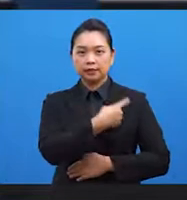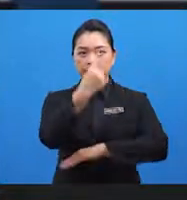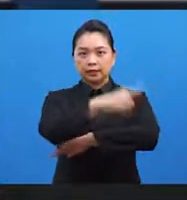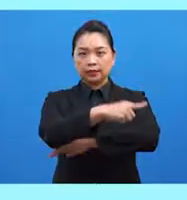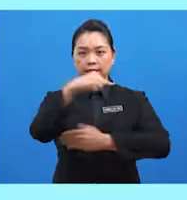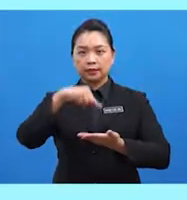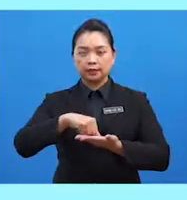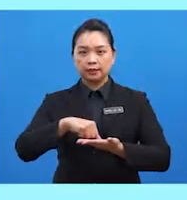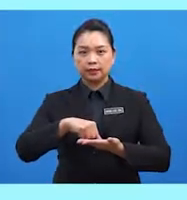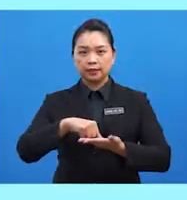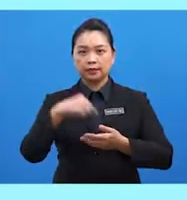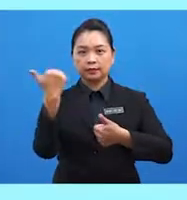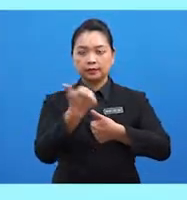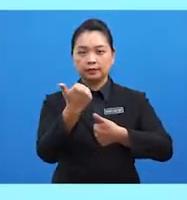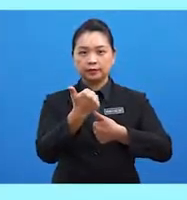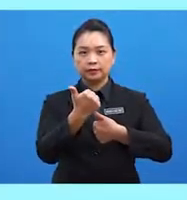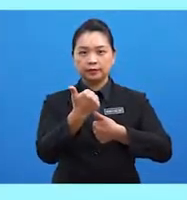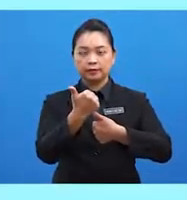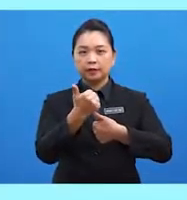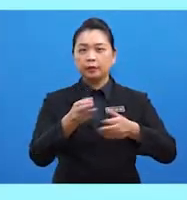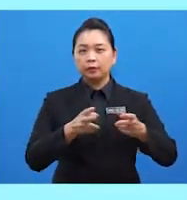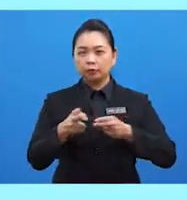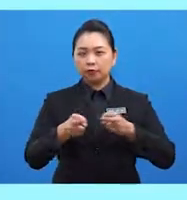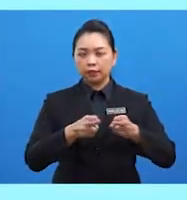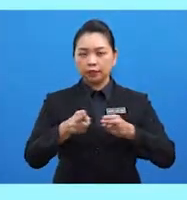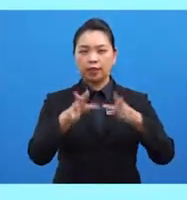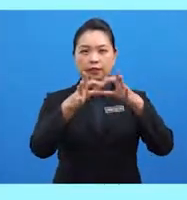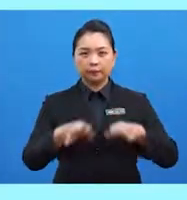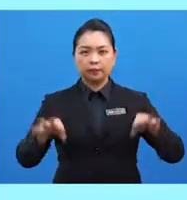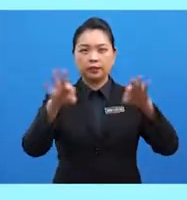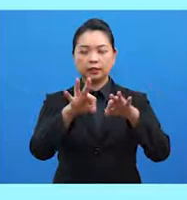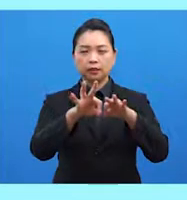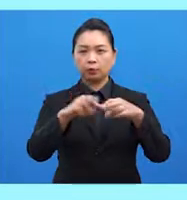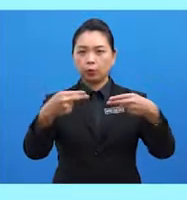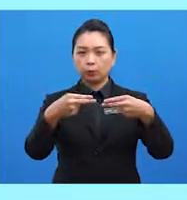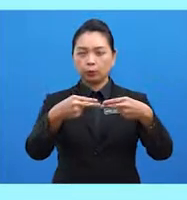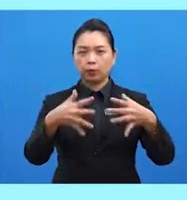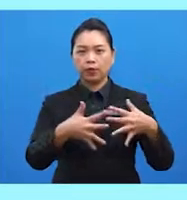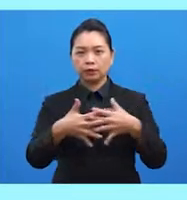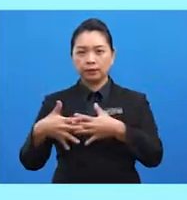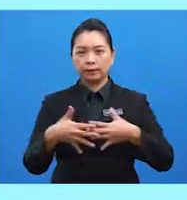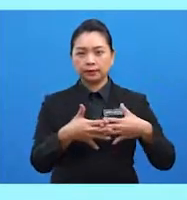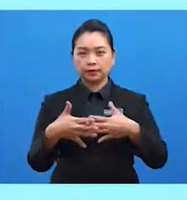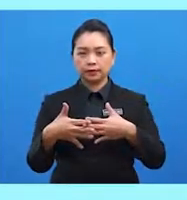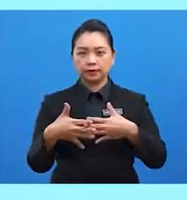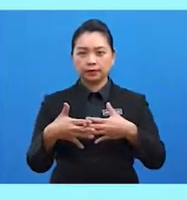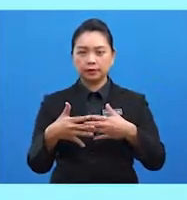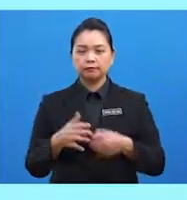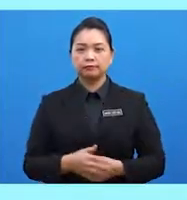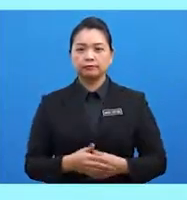ini ialah Pertama, menghuraikan kepentingan hubungan antarabangsa atau global.